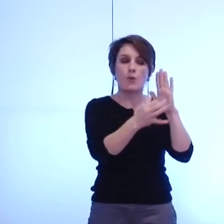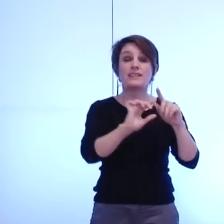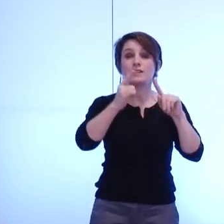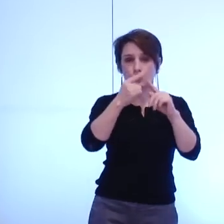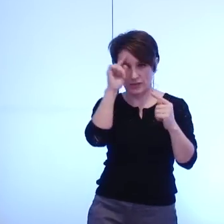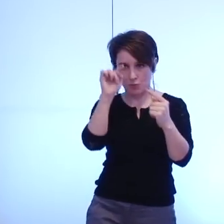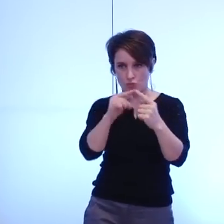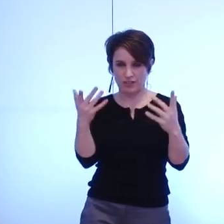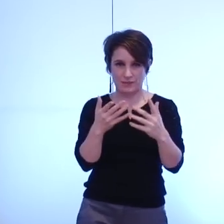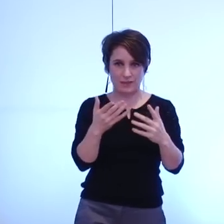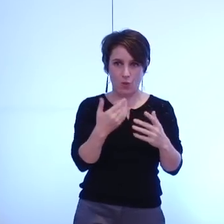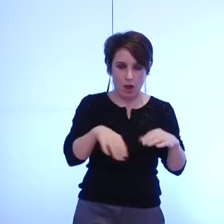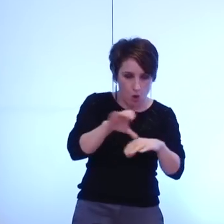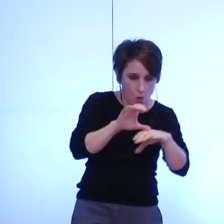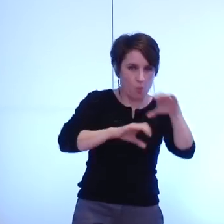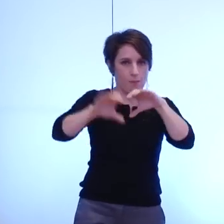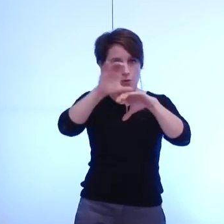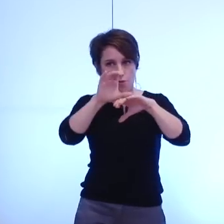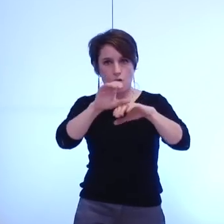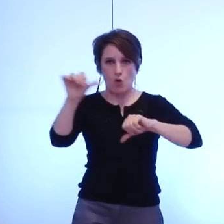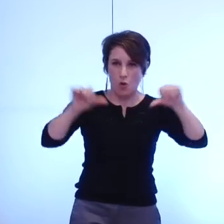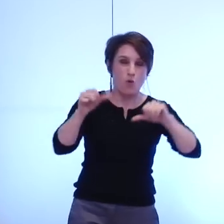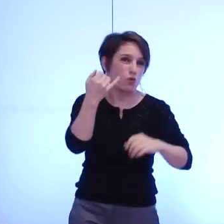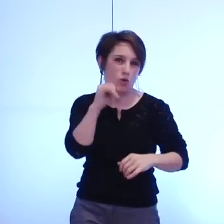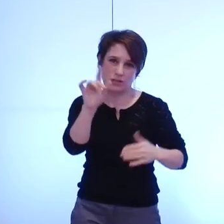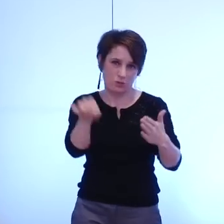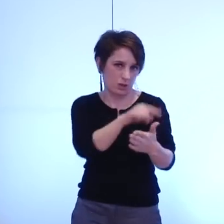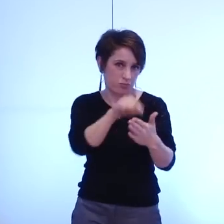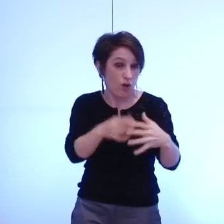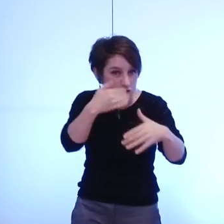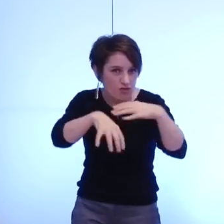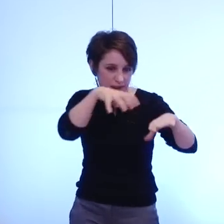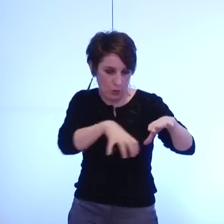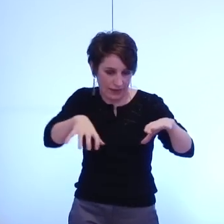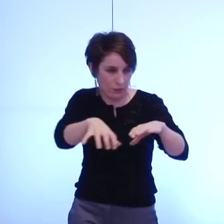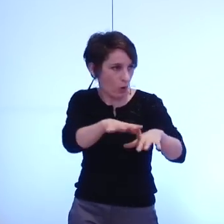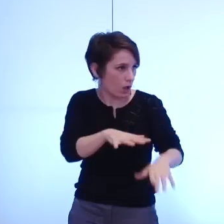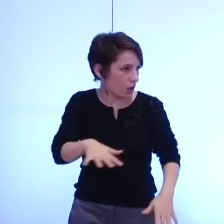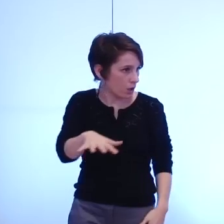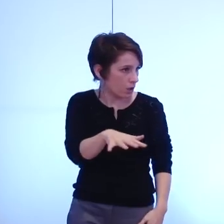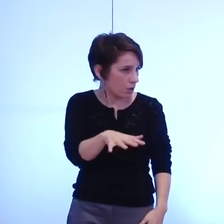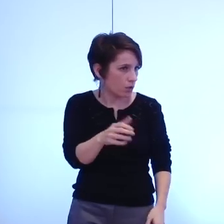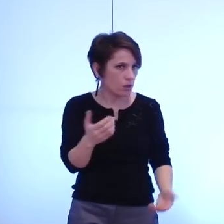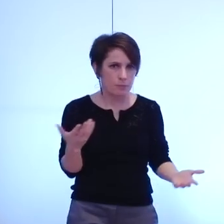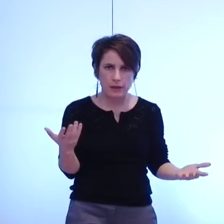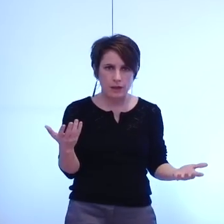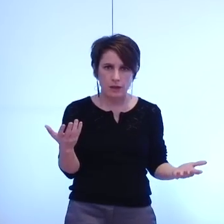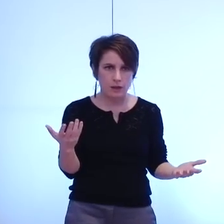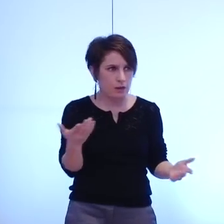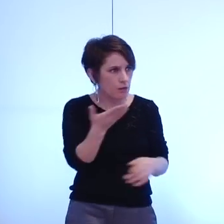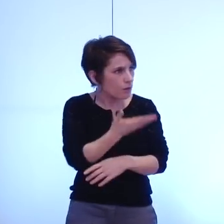les complémentarités supprimer les concurrences inutiles à l'intérieur du territoire mais où avez-vous vu qu'il y avait là